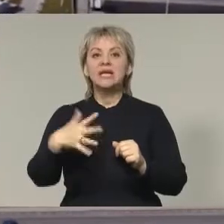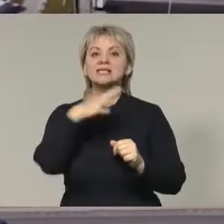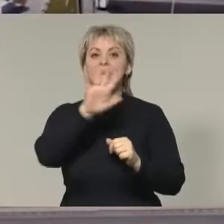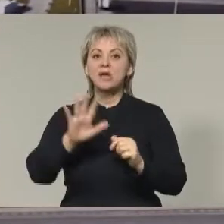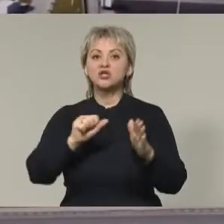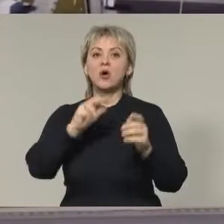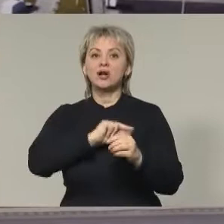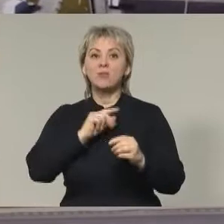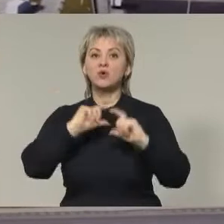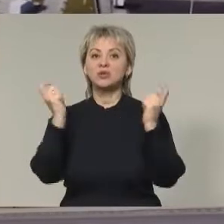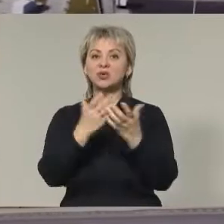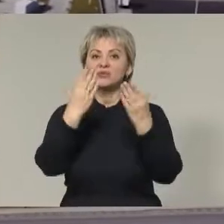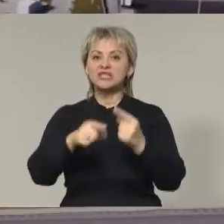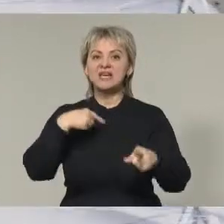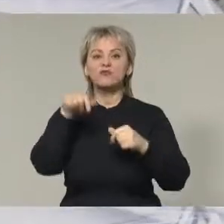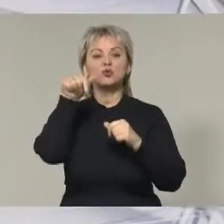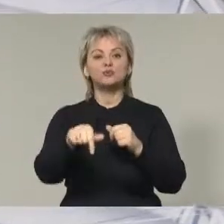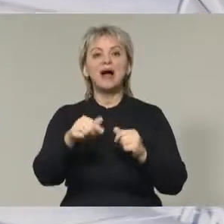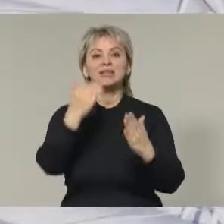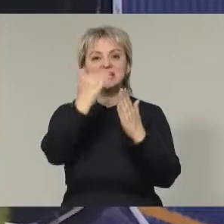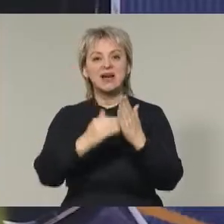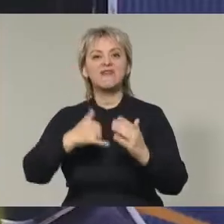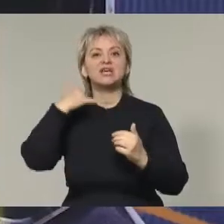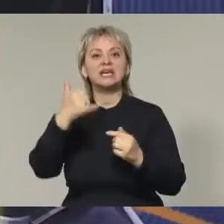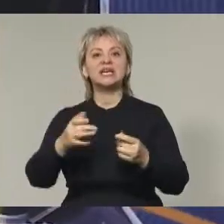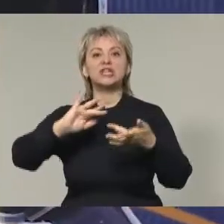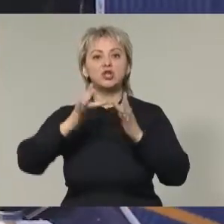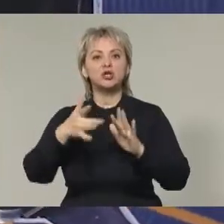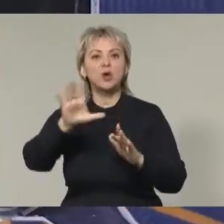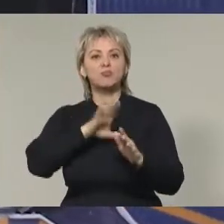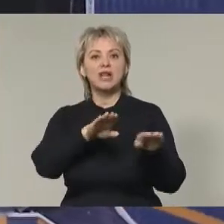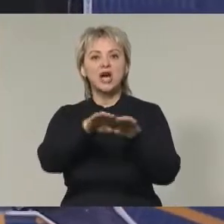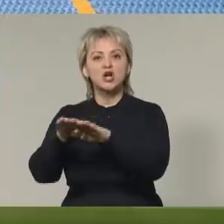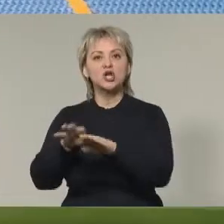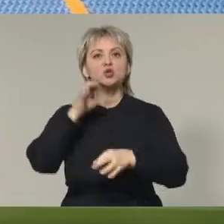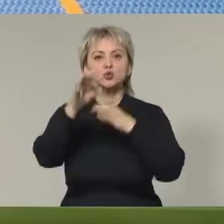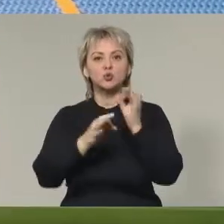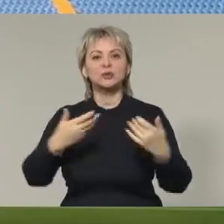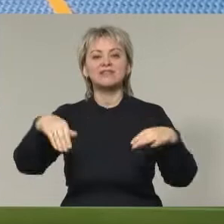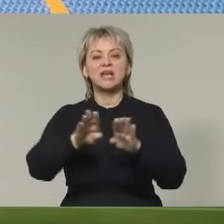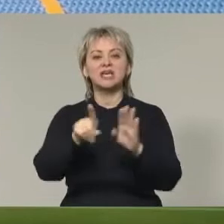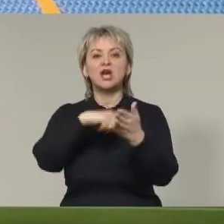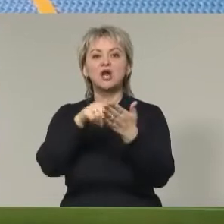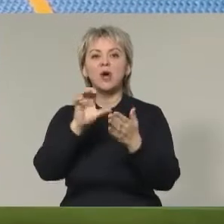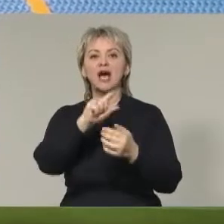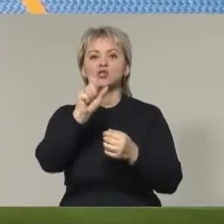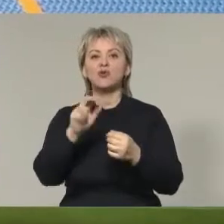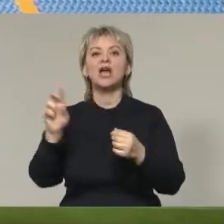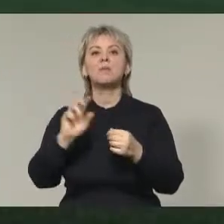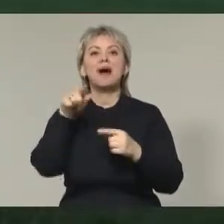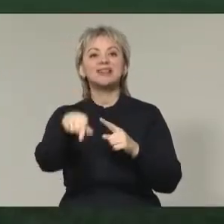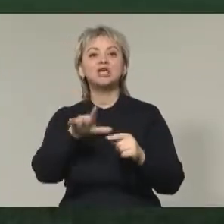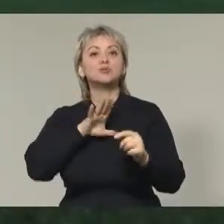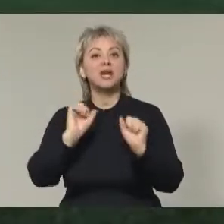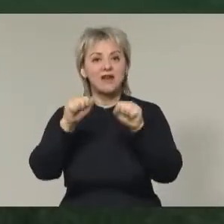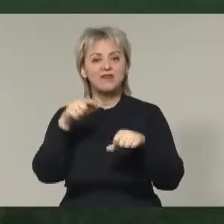часов работы стадиона в день матча Мундиаля трафик мобильного интернета был равен суточному таких городов, как Азов или Батайск. Это